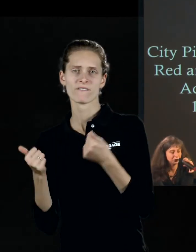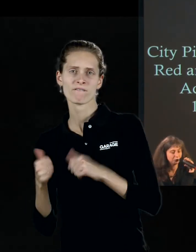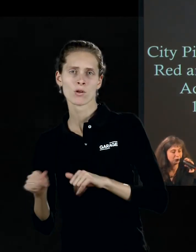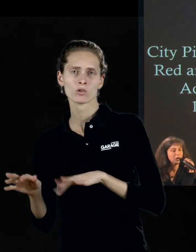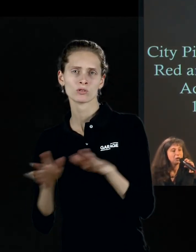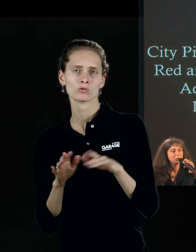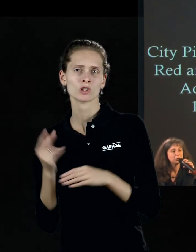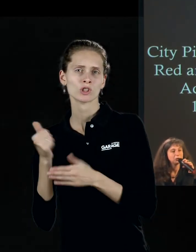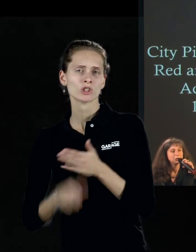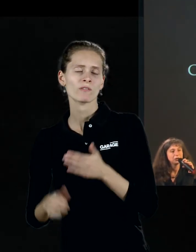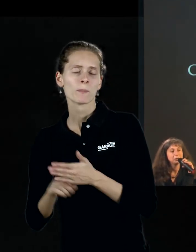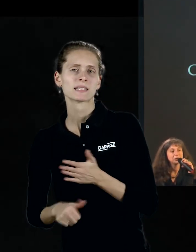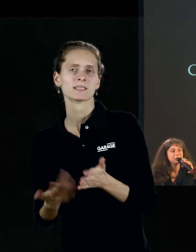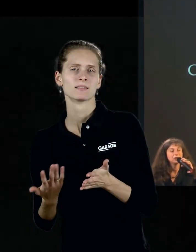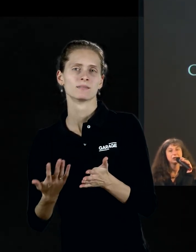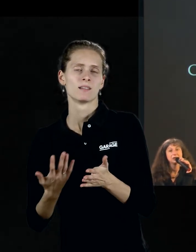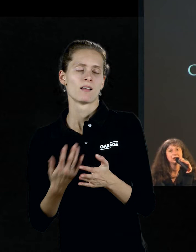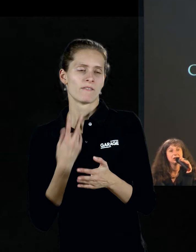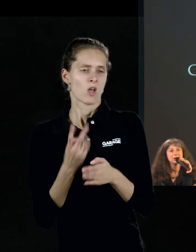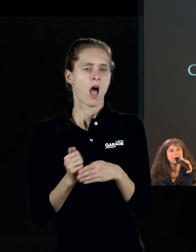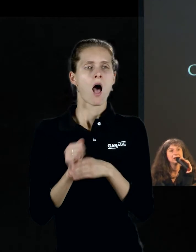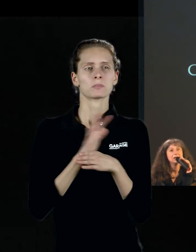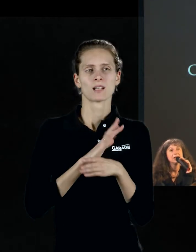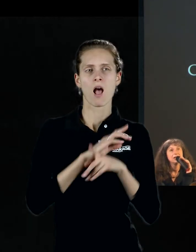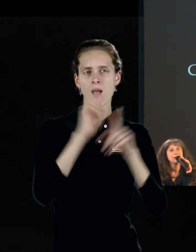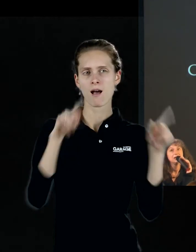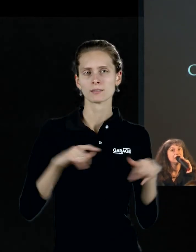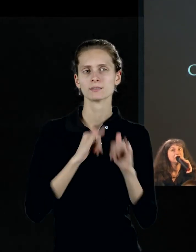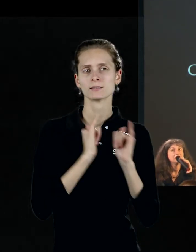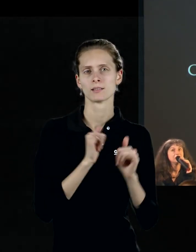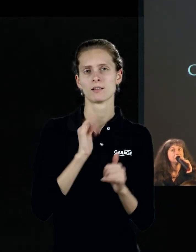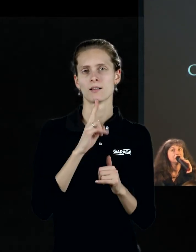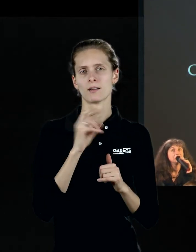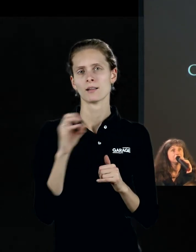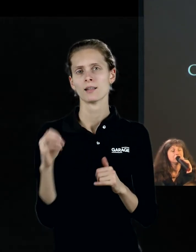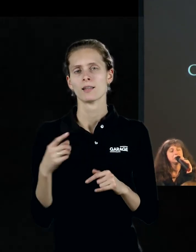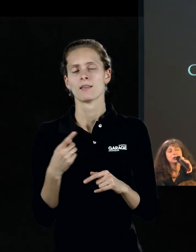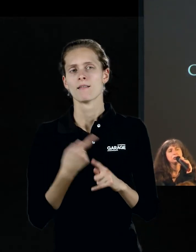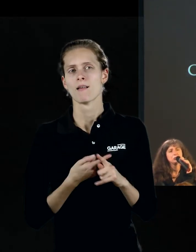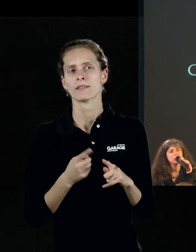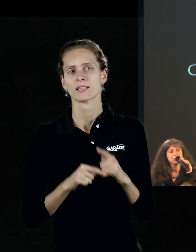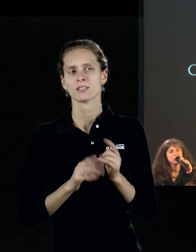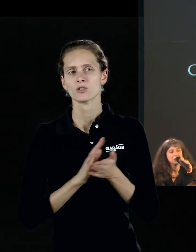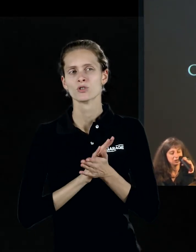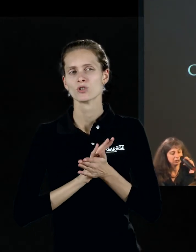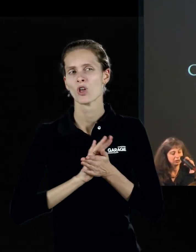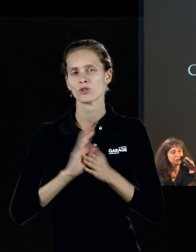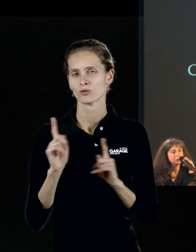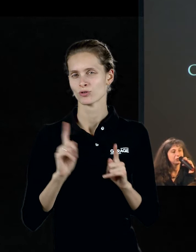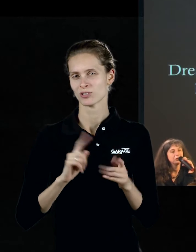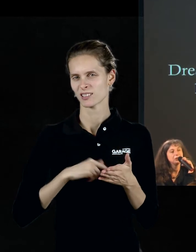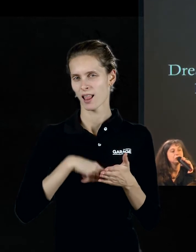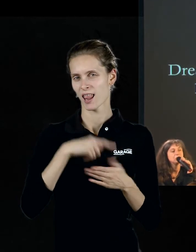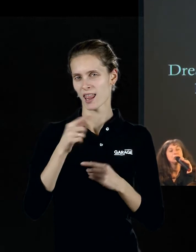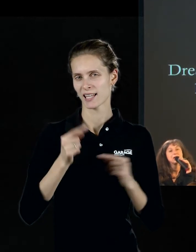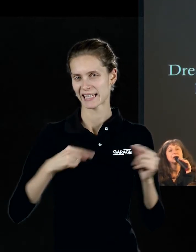сюжетной живописью? Потому что, собственно говоря, абстрактная картина для клея — это не чистые формы, чистые линии как таковы,